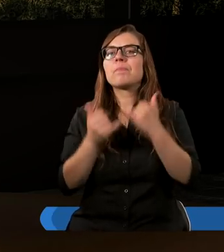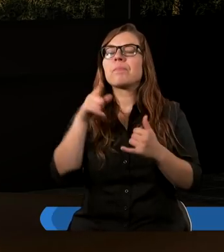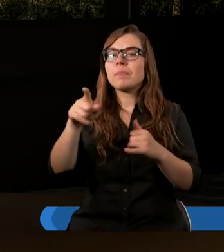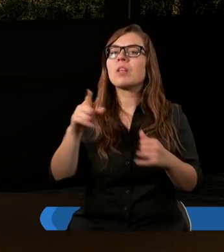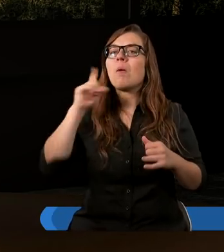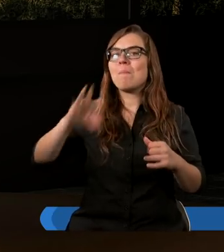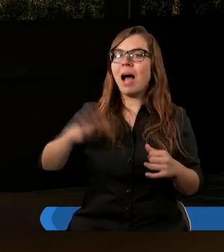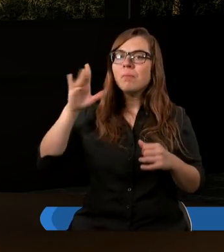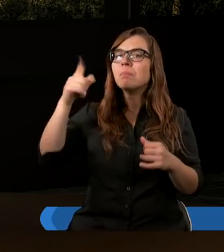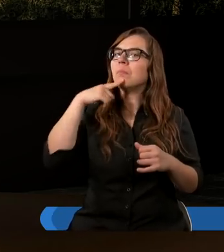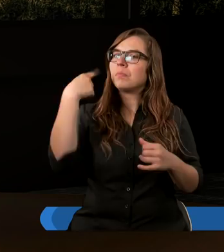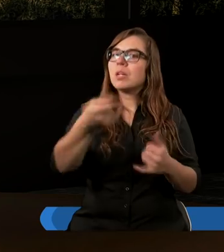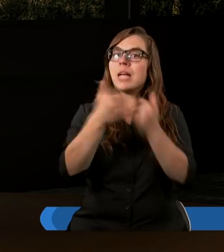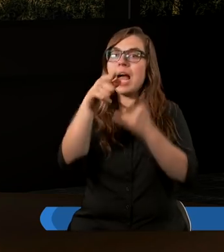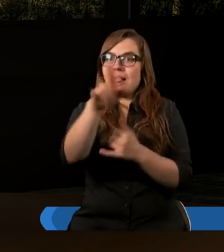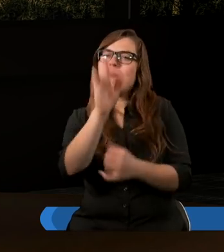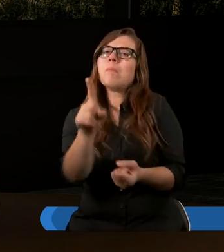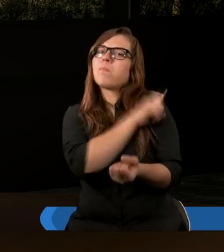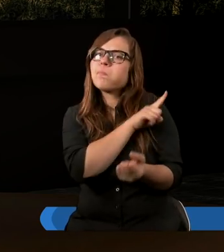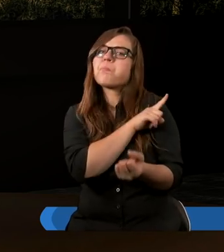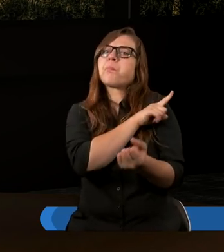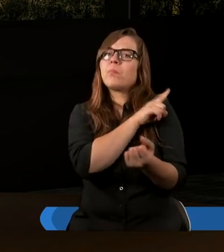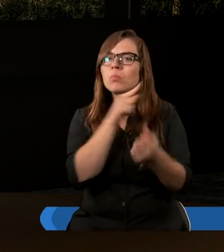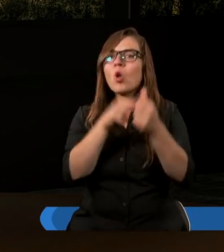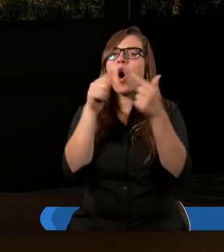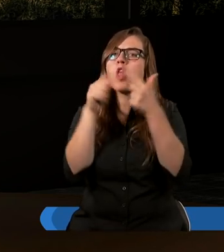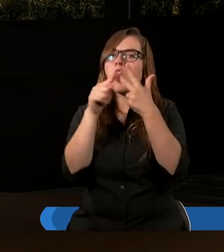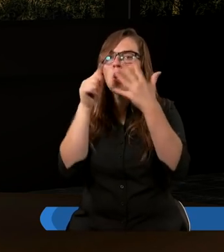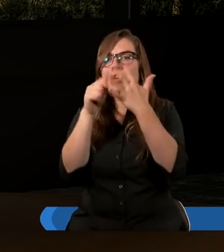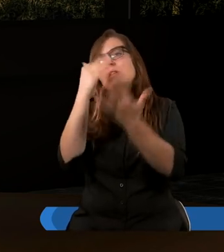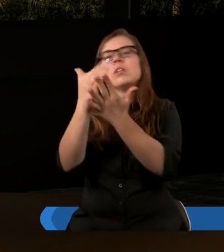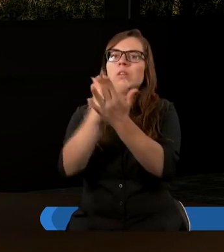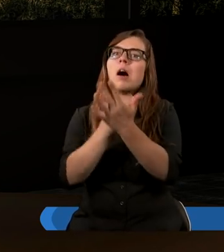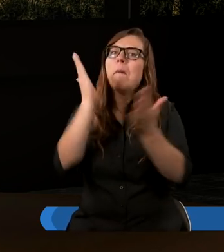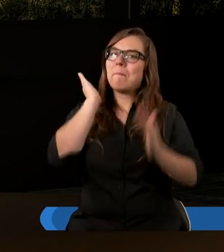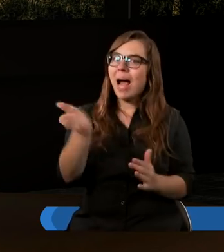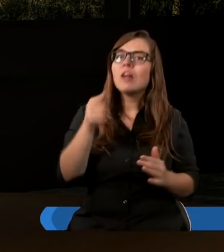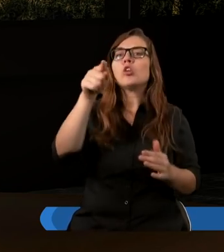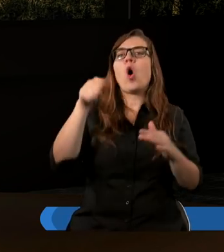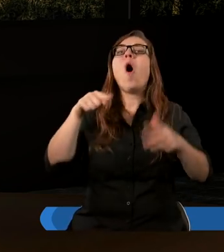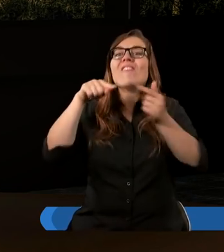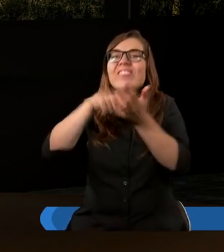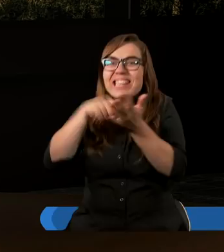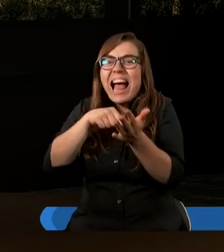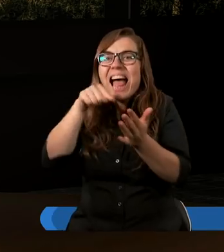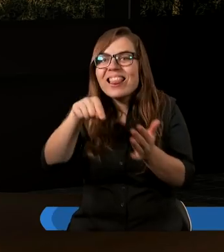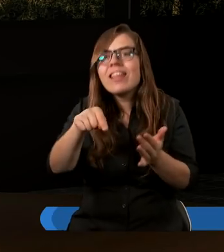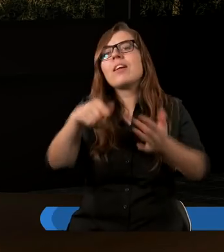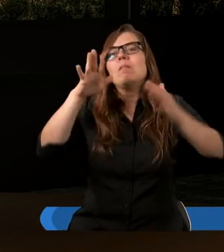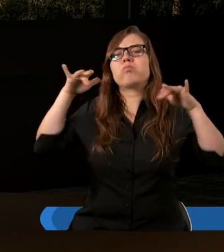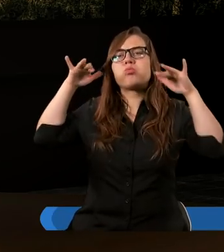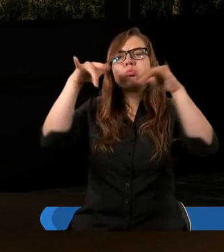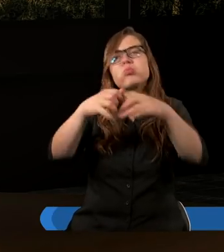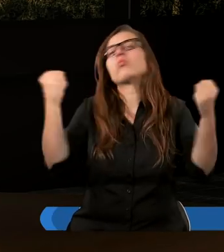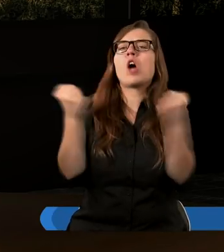powiedział, że dopiero jak wy będziecie przestrzegać te przykazania, to dopiero ja wtedy będę wam obficie błogosławił. I tutaj mi się wydaje, że